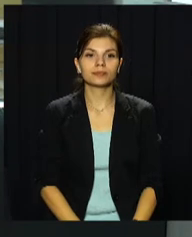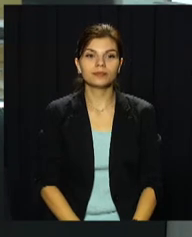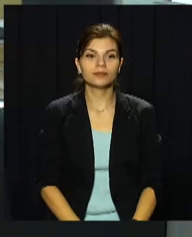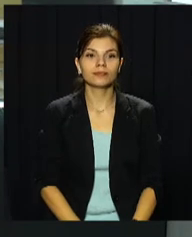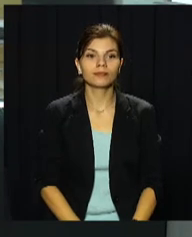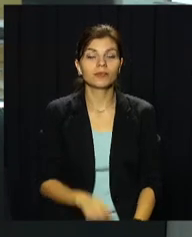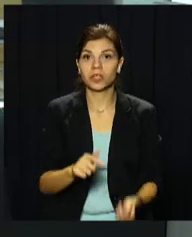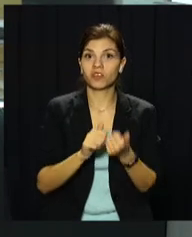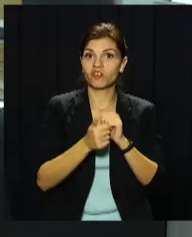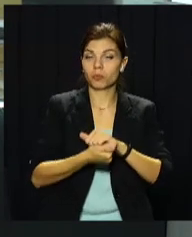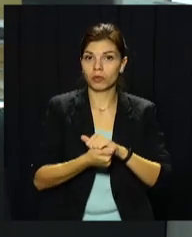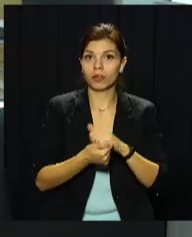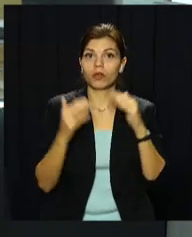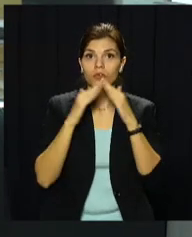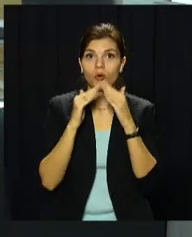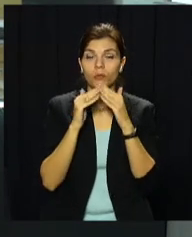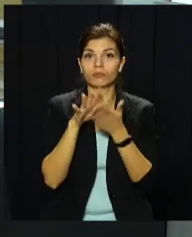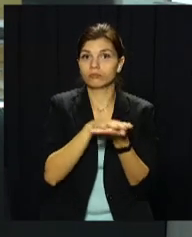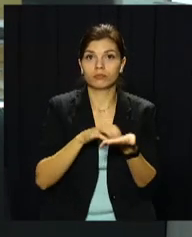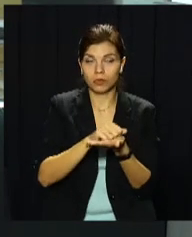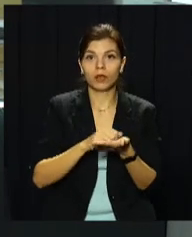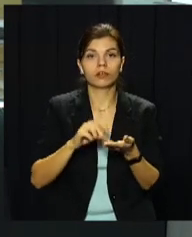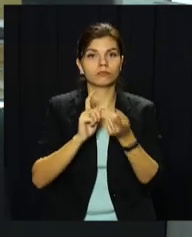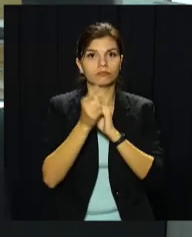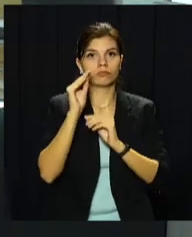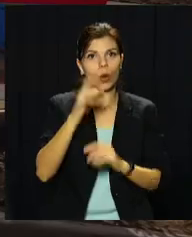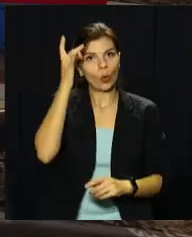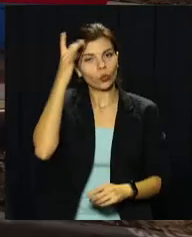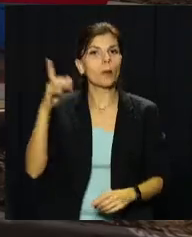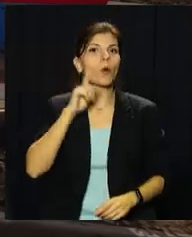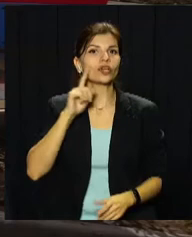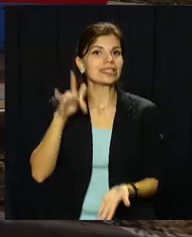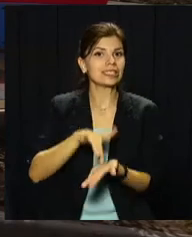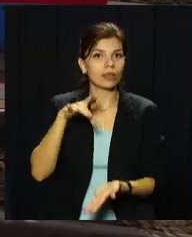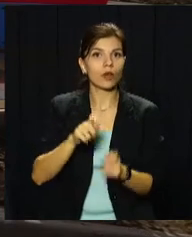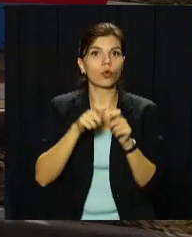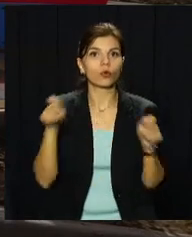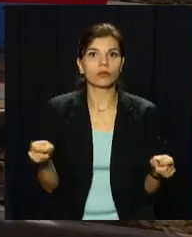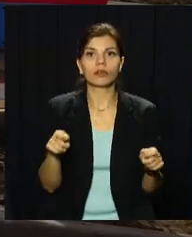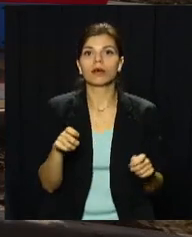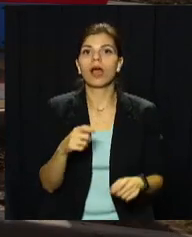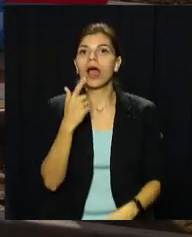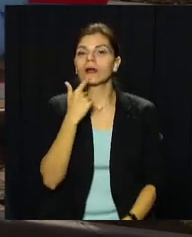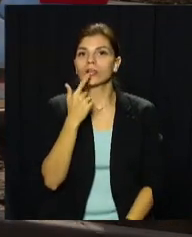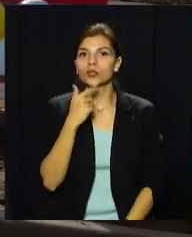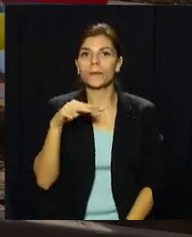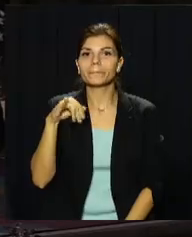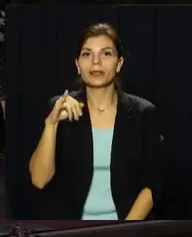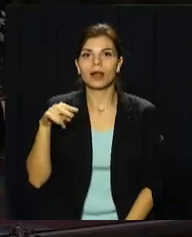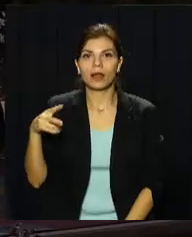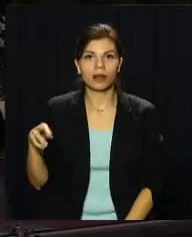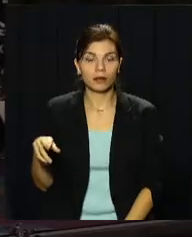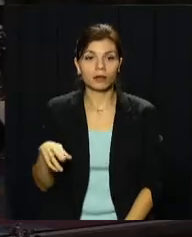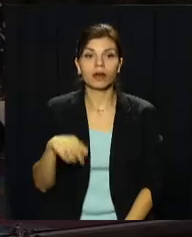Замість зруйнованої будівлі – культурно-молодіжний центр. Його відкрили у Краснопіллі. 14 років